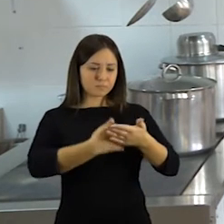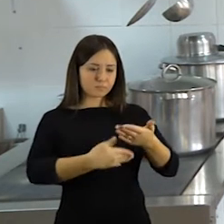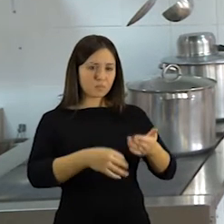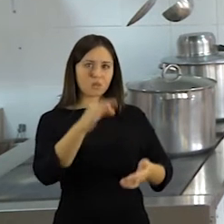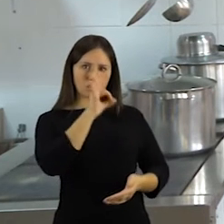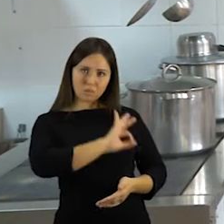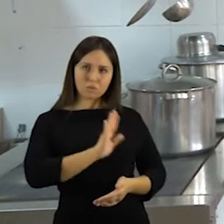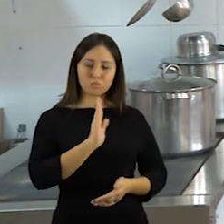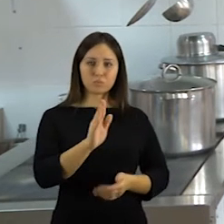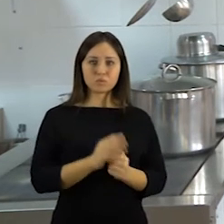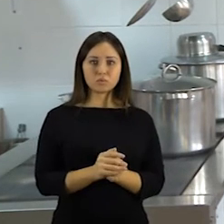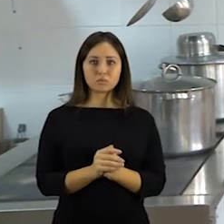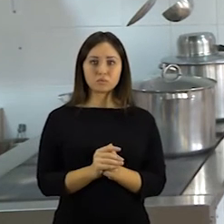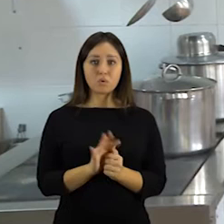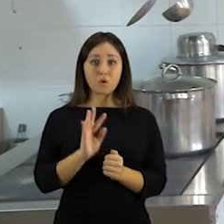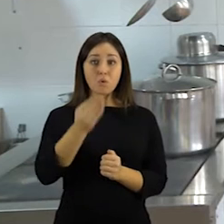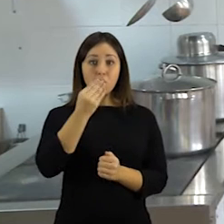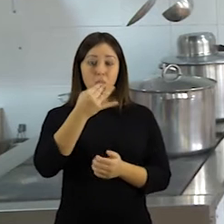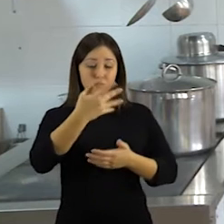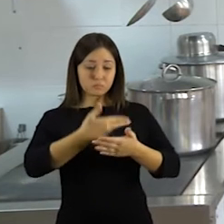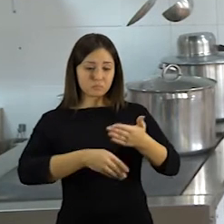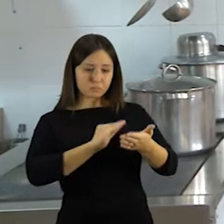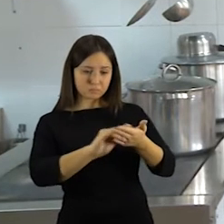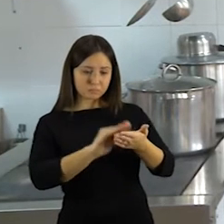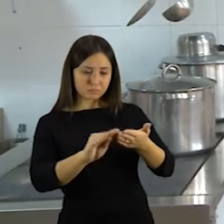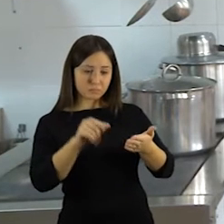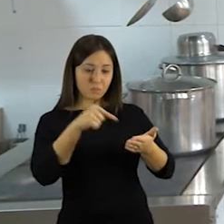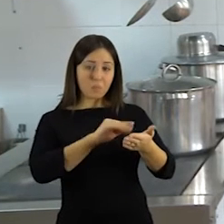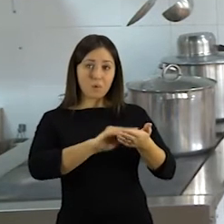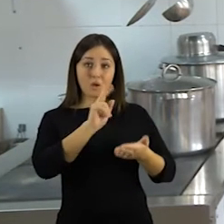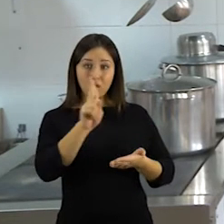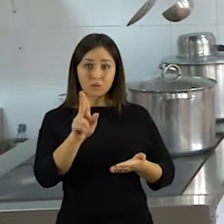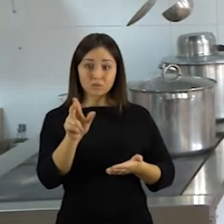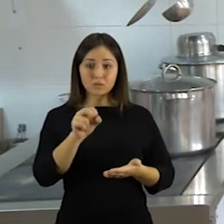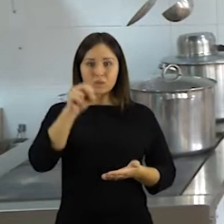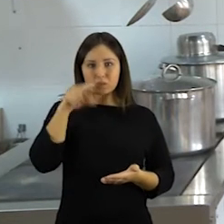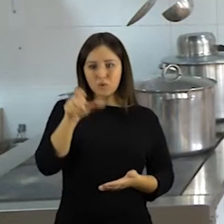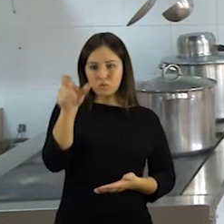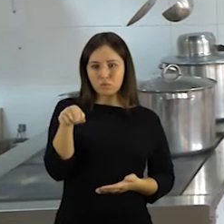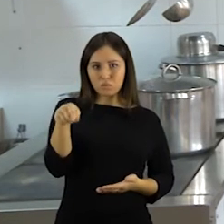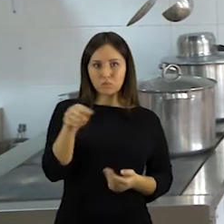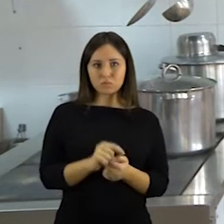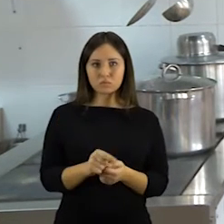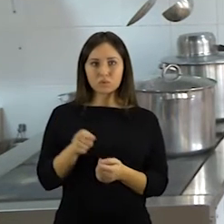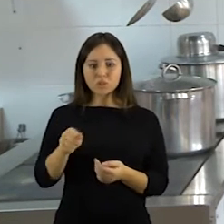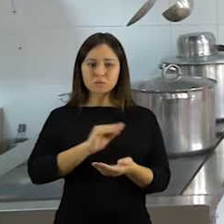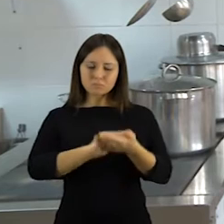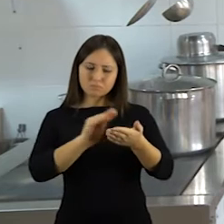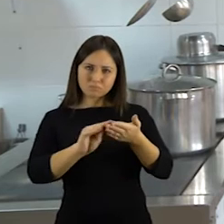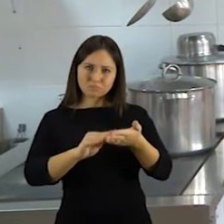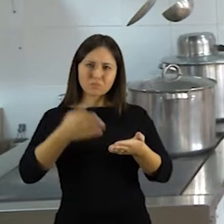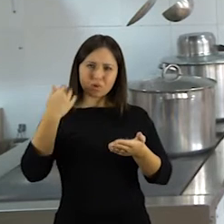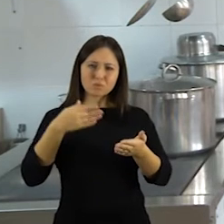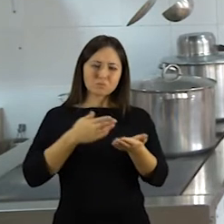didelė pagalba. Jeigu vaikams tausuojantį ant alerginį valgeraštį parengtų dietistas, specialistas, kuris